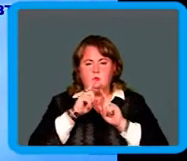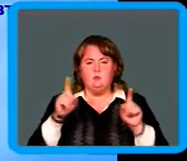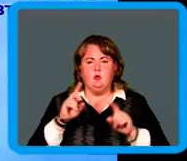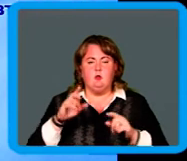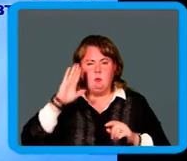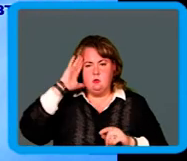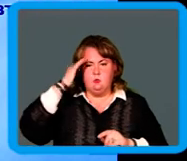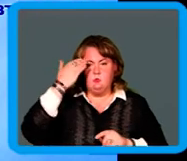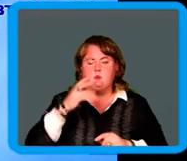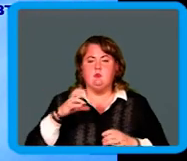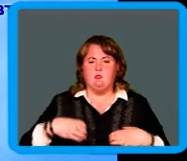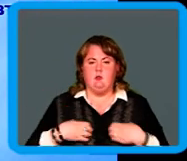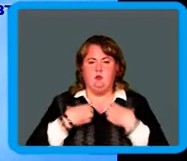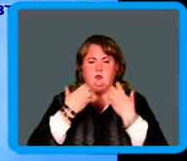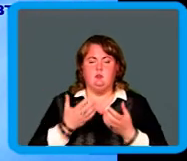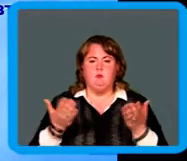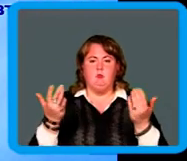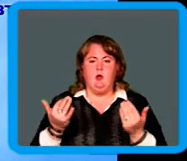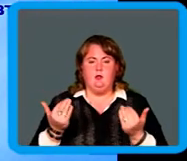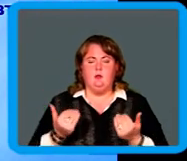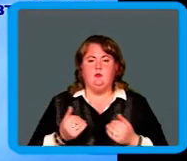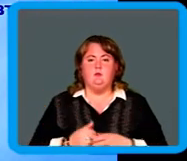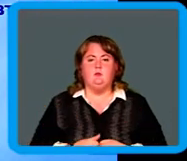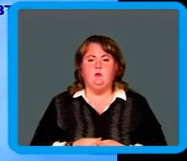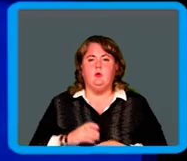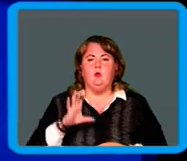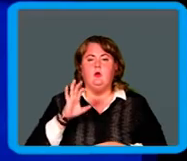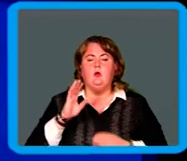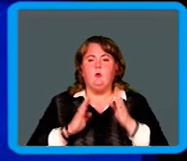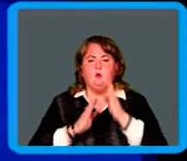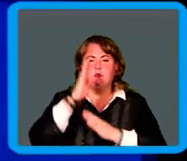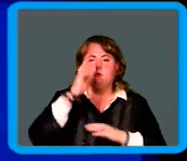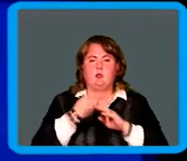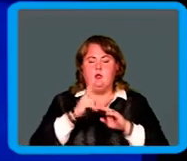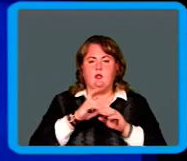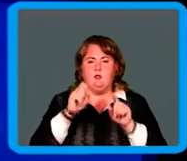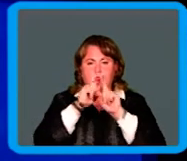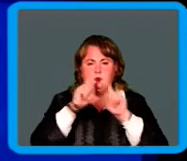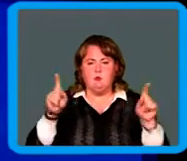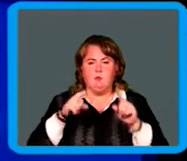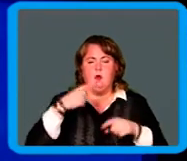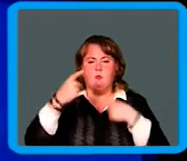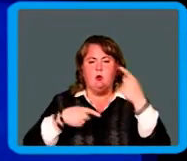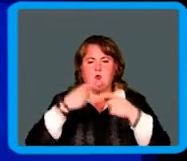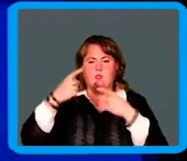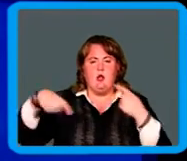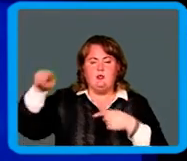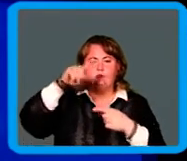безумствует, страшит, манит. Космос – это неизмеримость пространства.